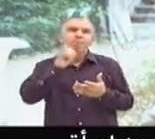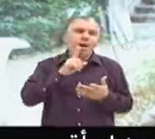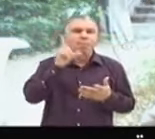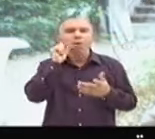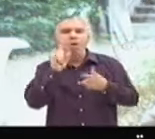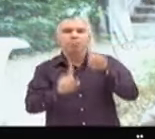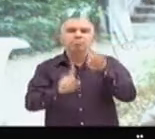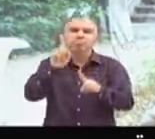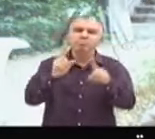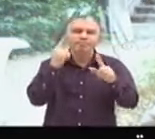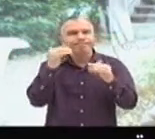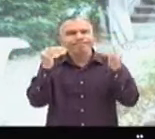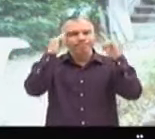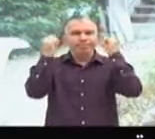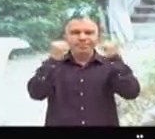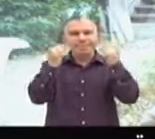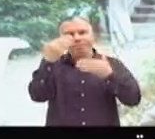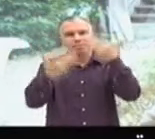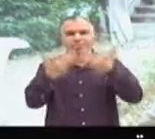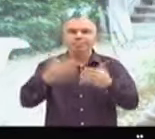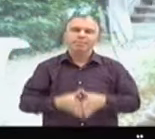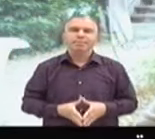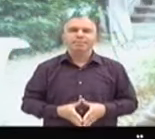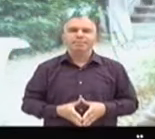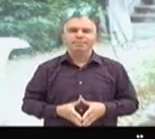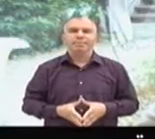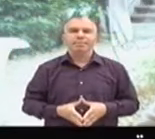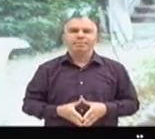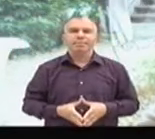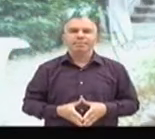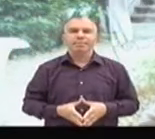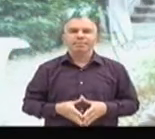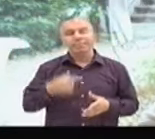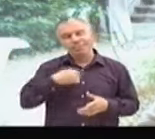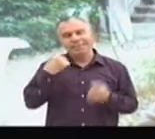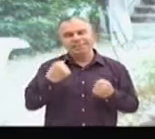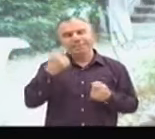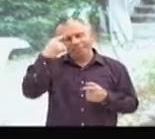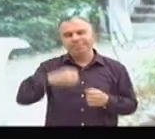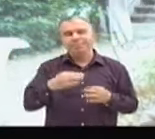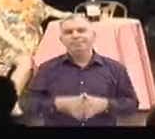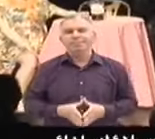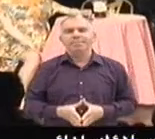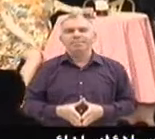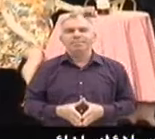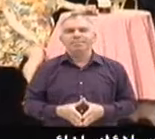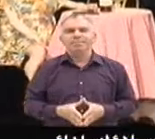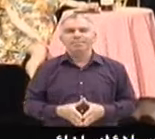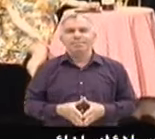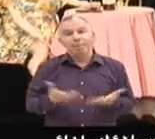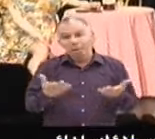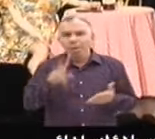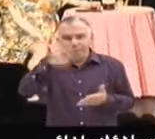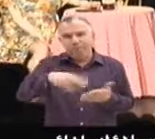homme, une femme. Voilà, s'il a un coup de crasse, je suis une sanguine. Eh bien